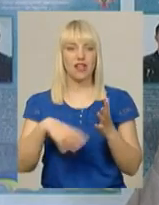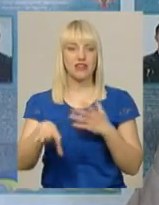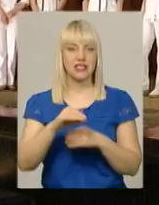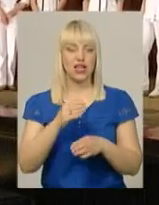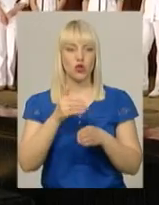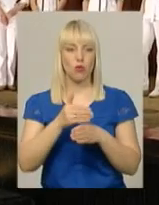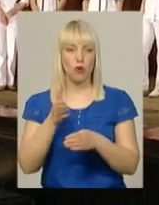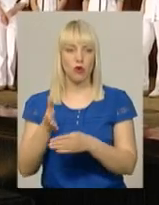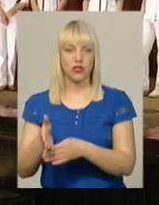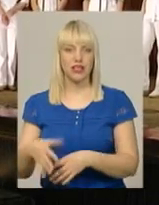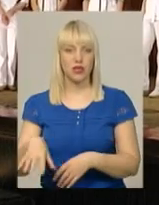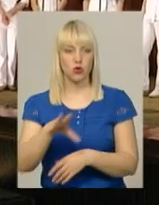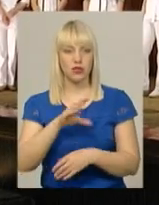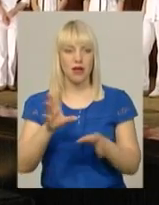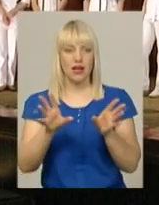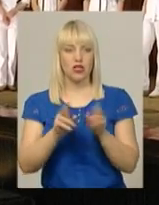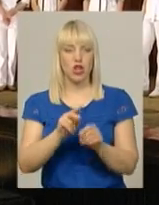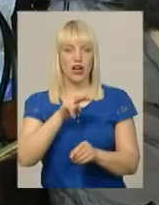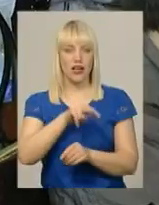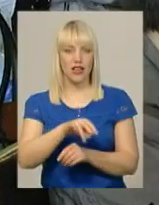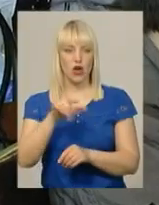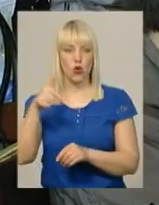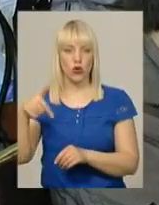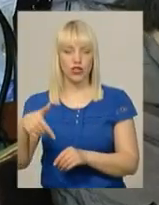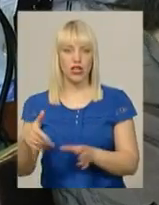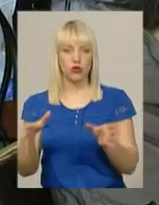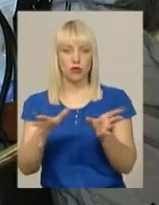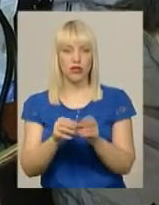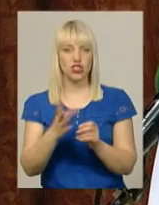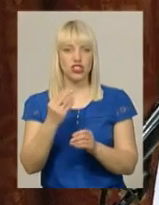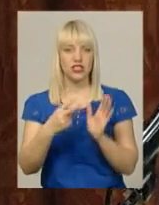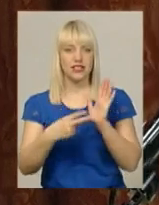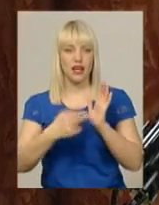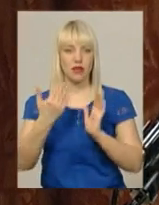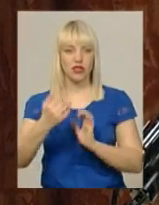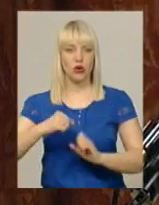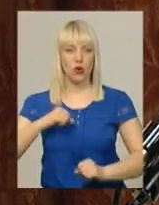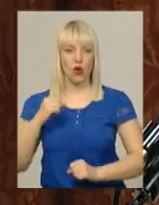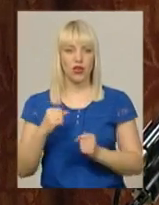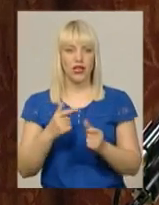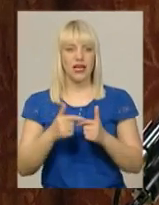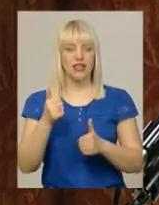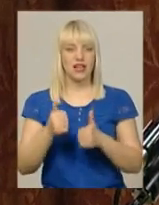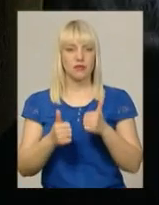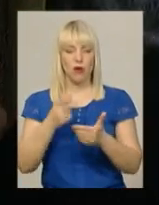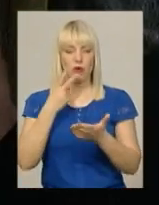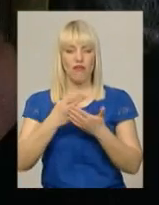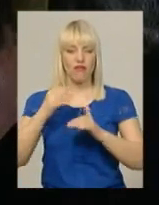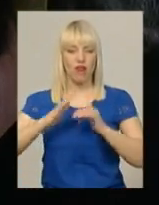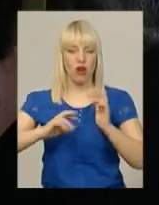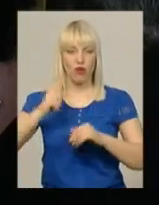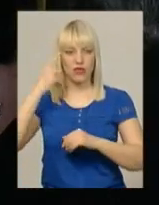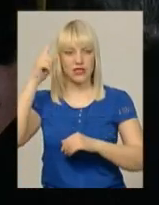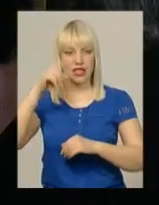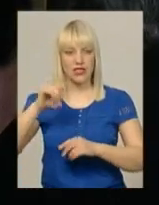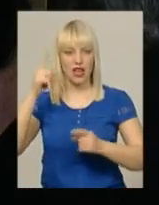всім. Разом із Лілією Гордієнкою в оригінальному конкурсі беруть участь ще й семеро її колег. За умовами змагань жінки демонструють фахові знання, а